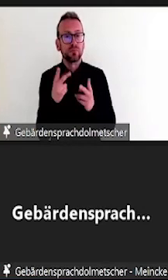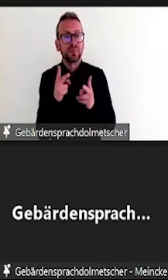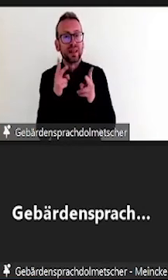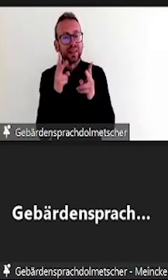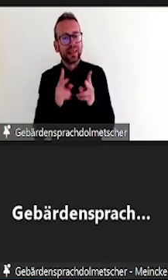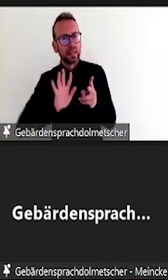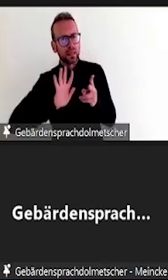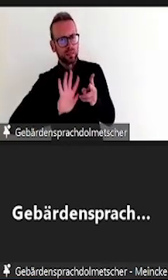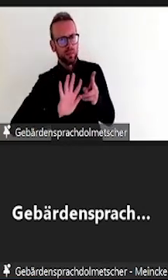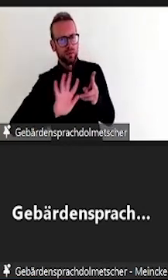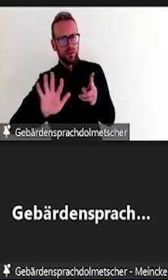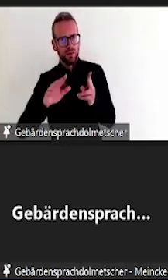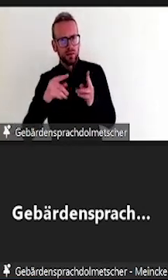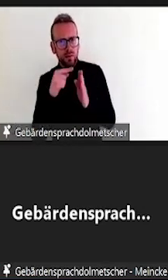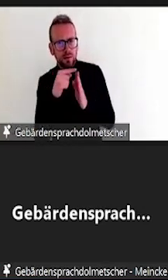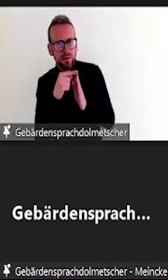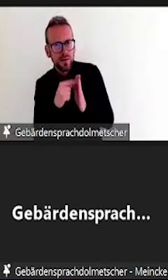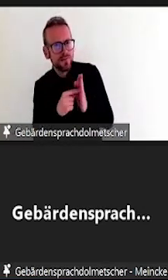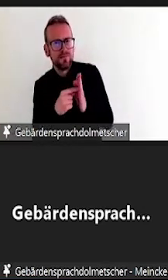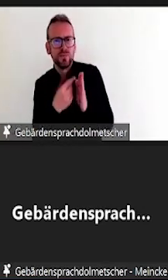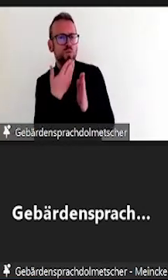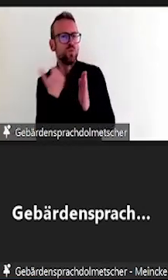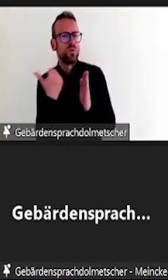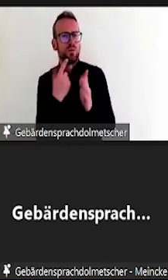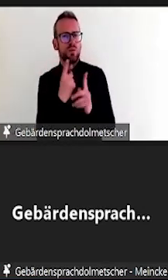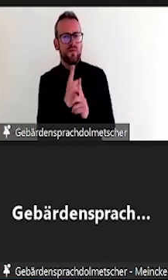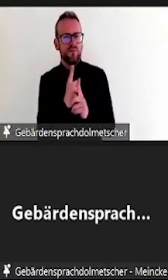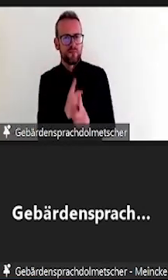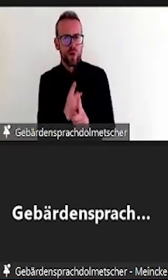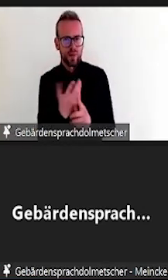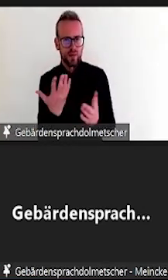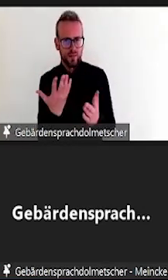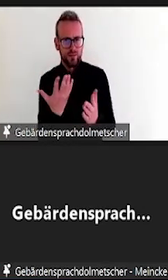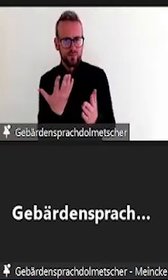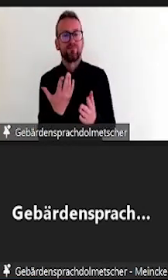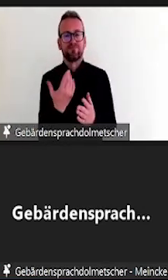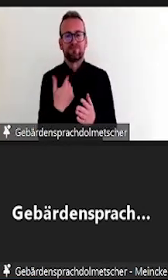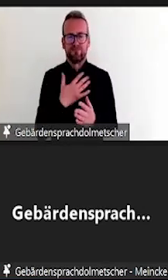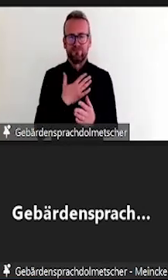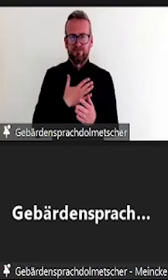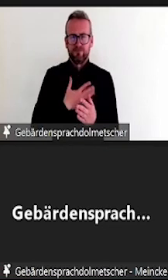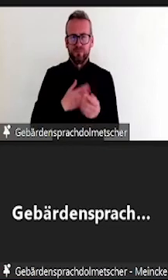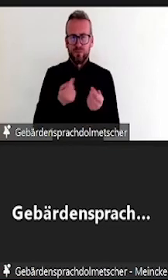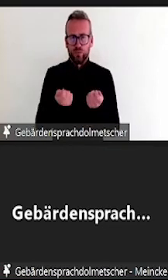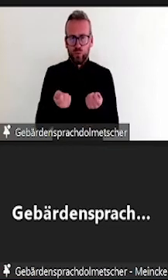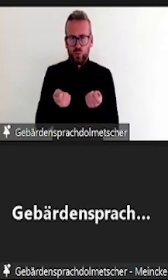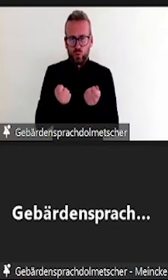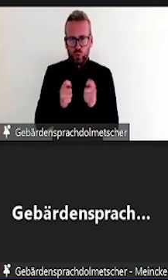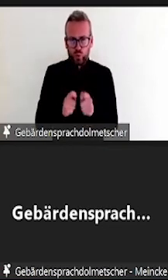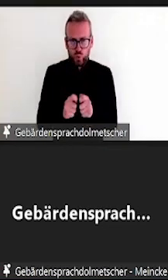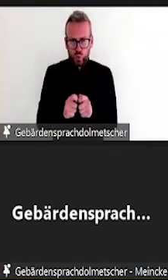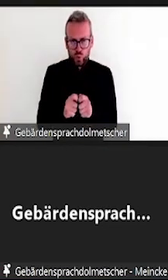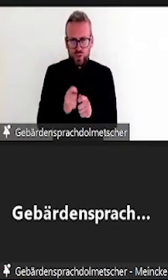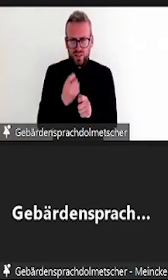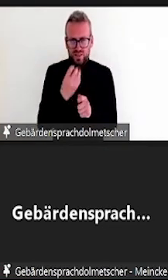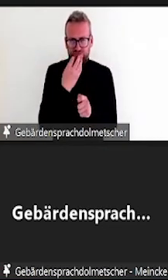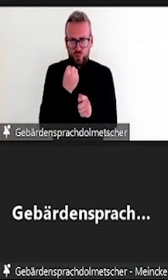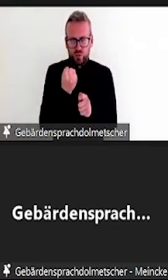Aufgabenlösung grundsätzlich schaffen können, aber sozusagen